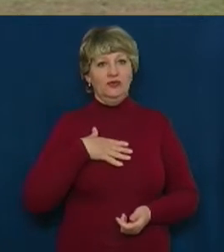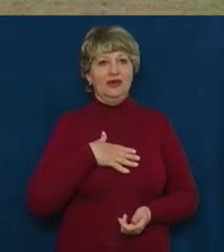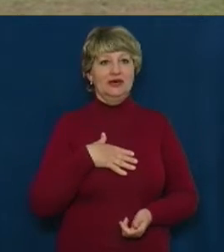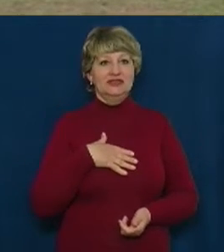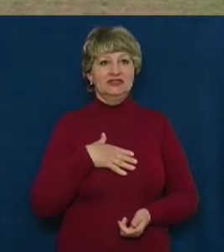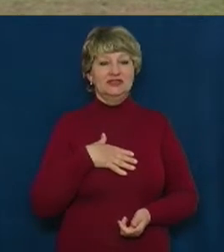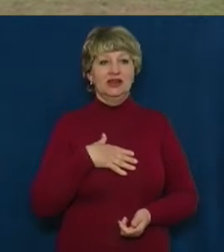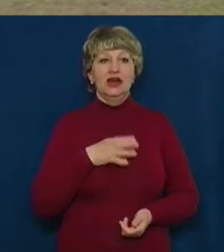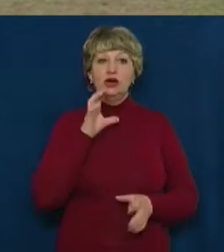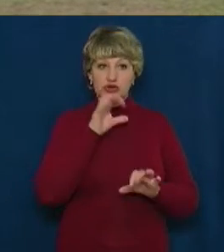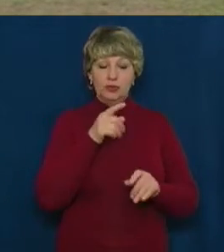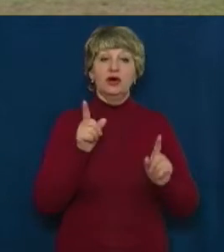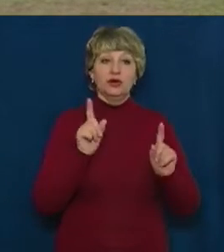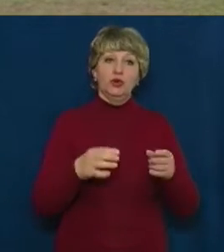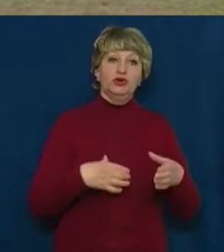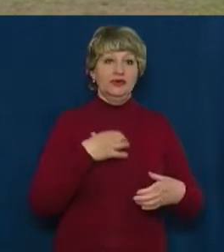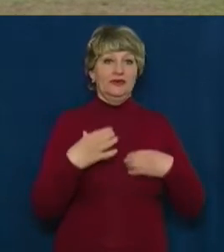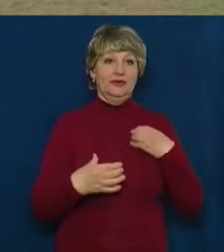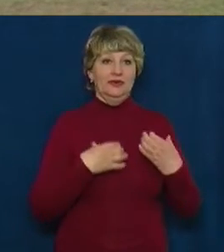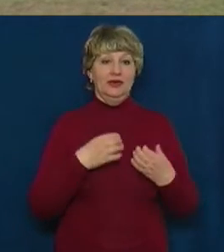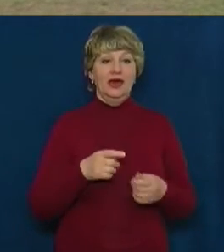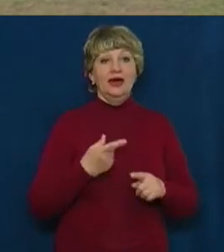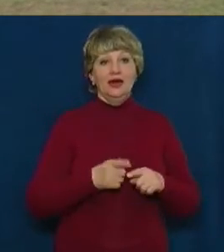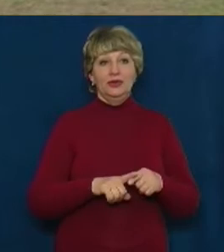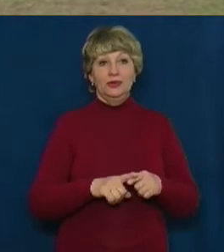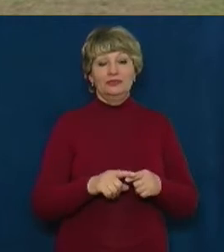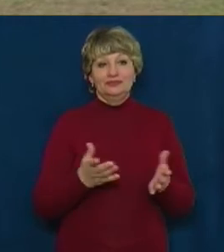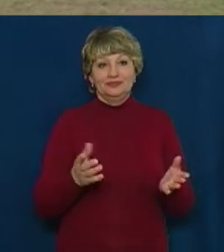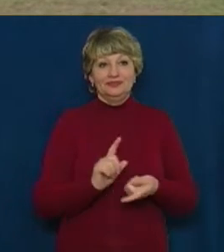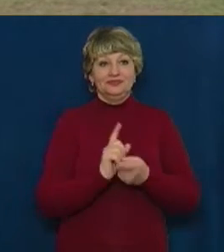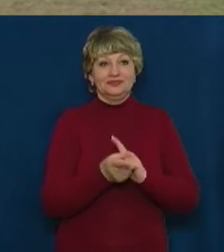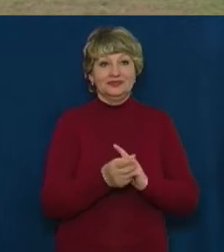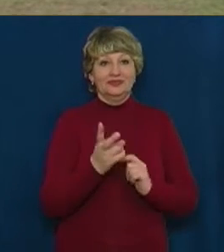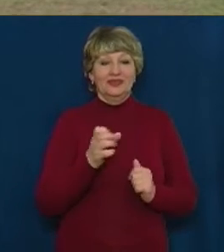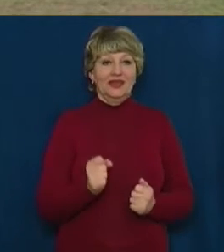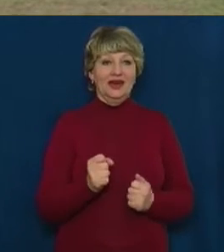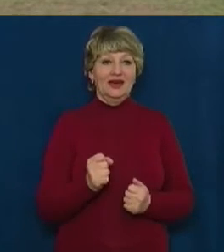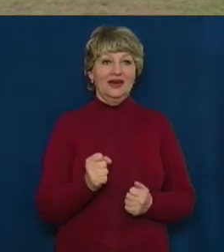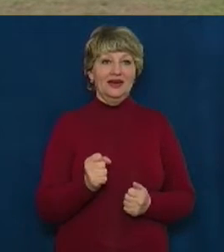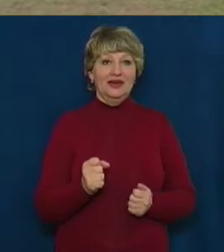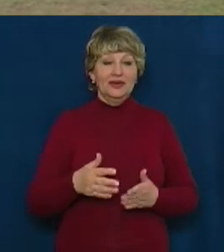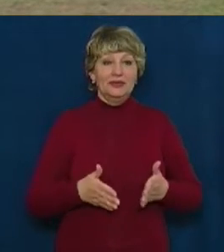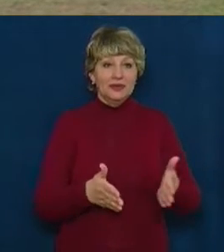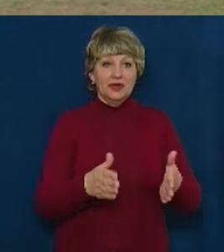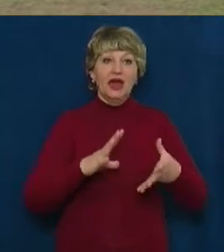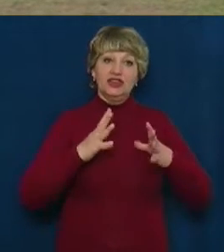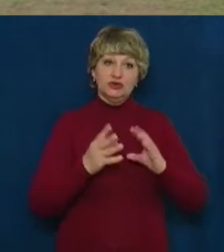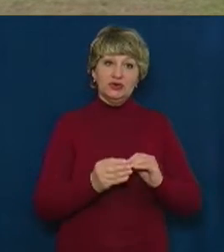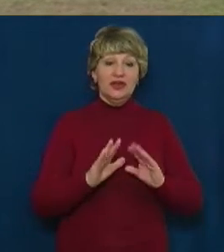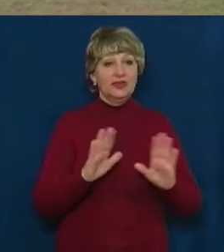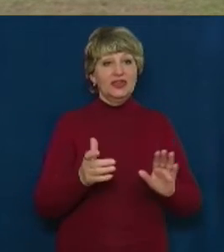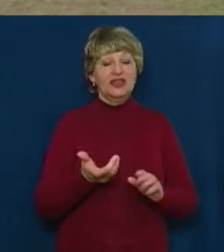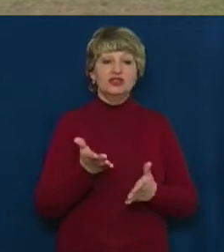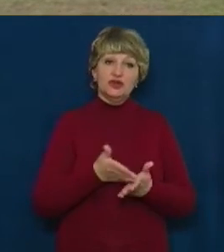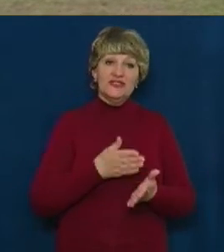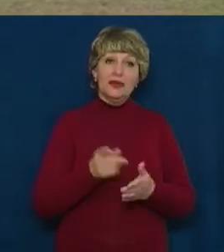Вона теж дуже хвилювалася і це все якби вилилось на трасі. Тому в нас результати не зовсім ті, які